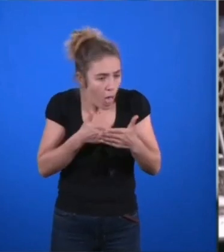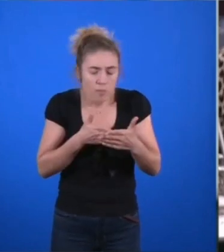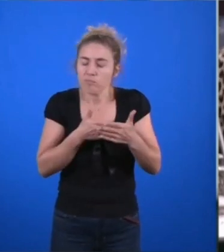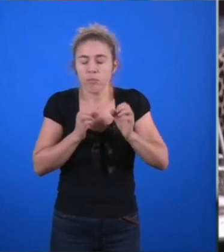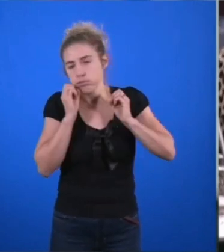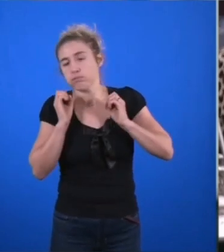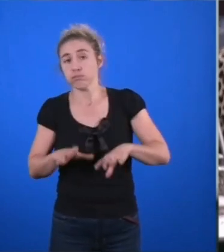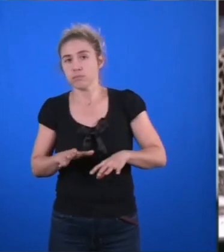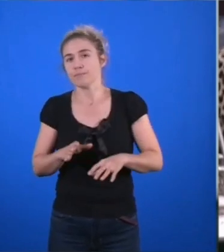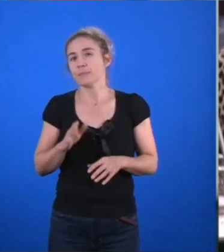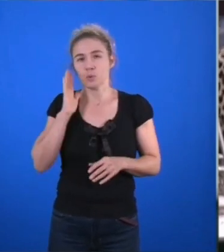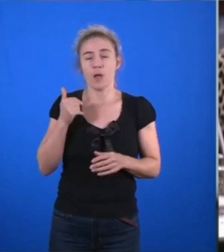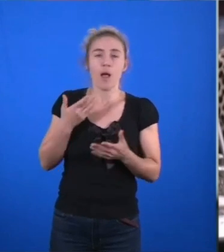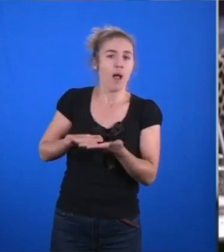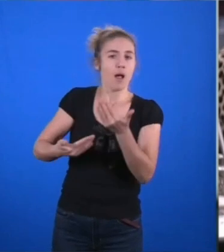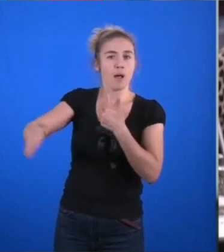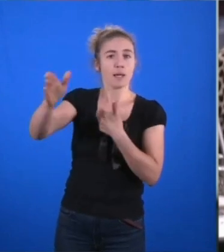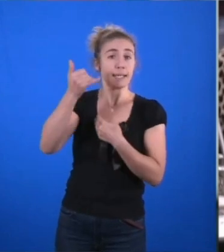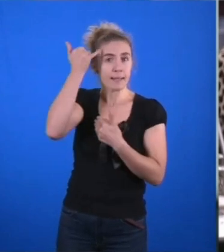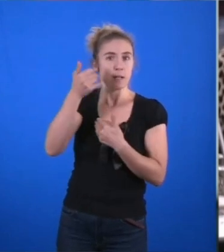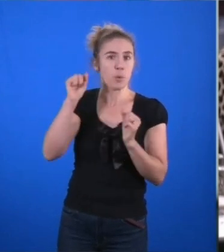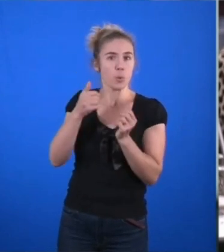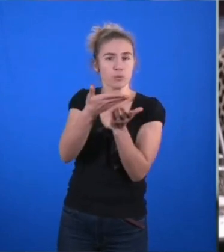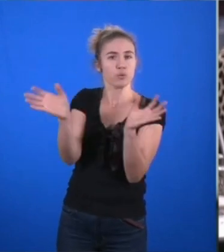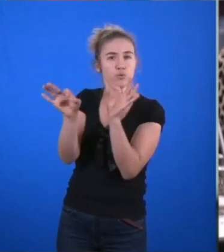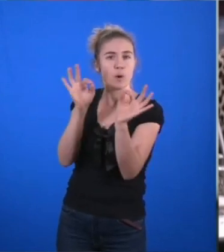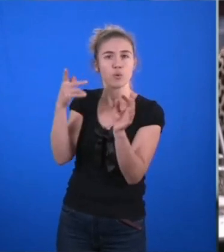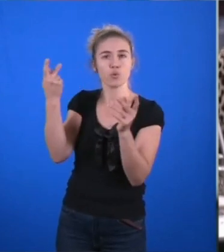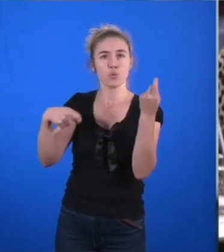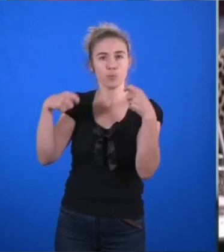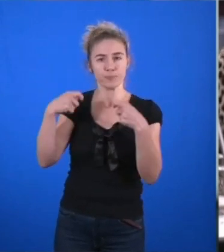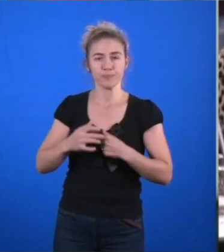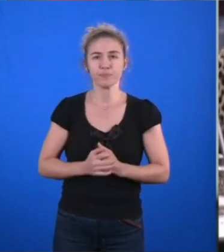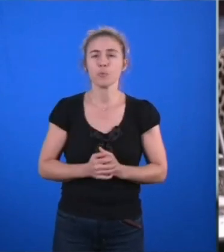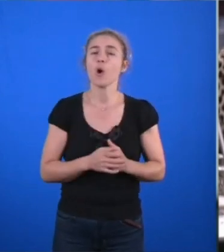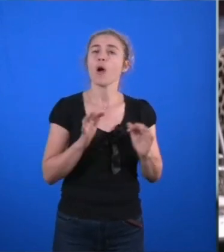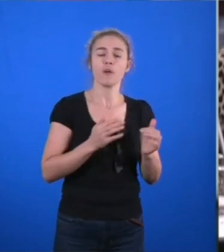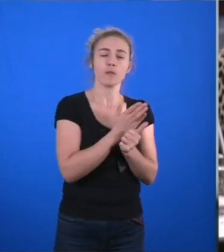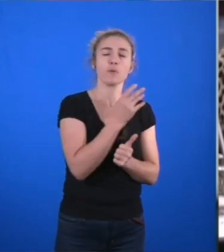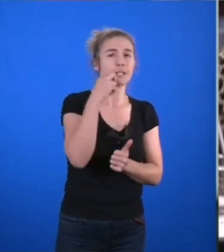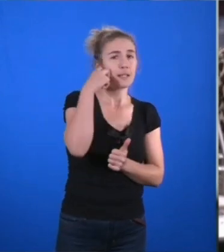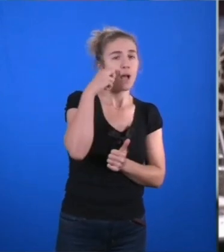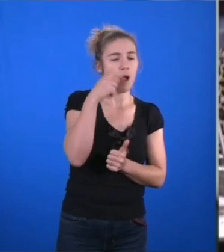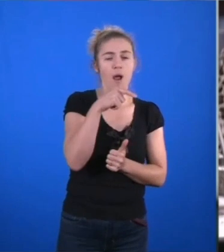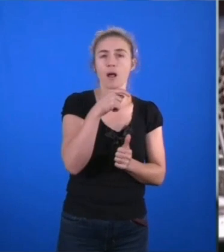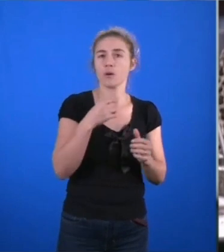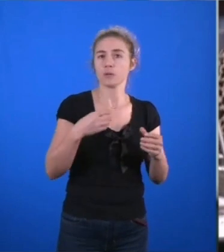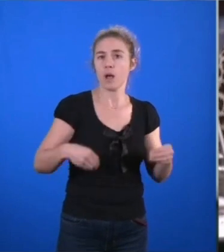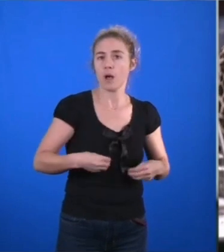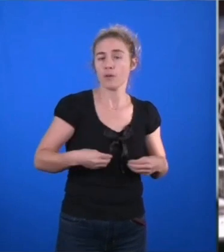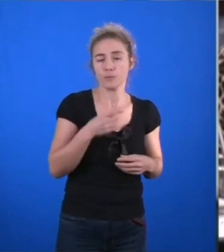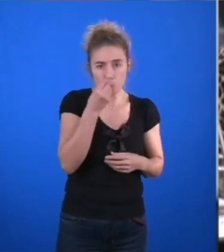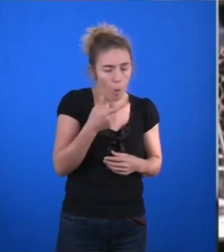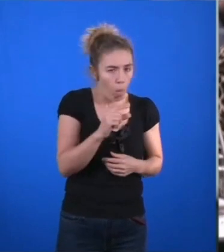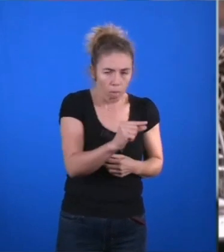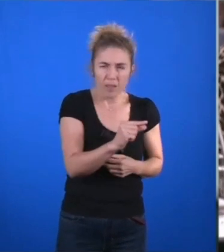durée actuelle du trajet. Je le disais en préambule, les opérations ferroviaires sont en revanche bien plus modestes et